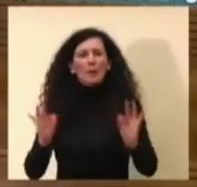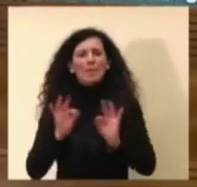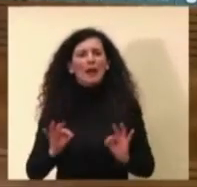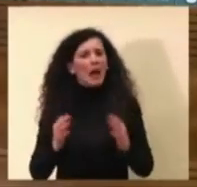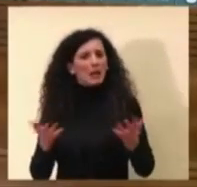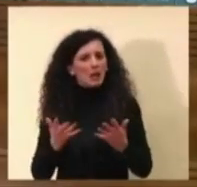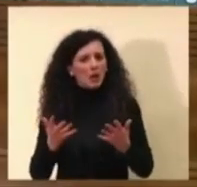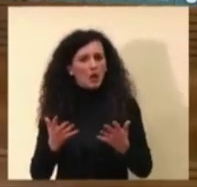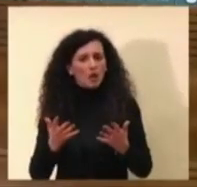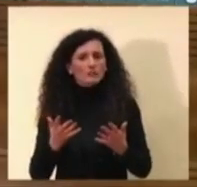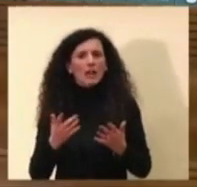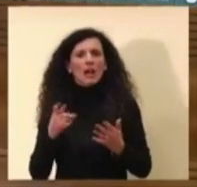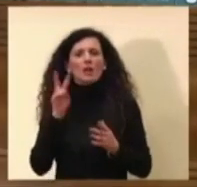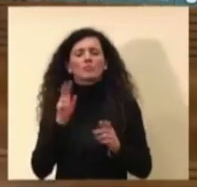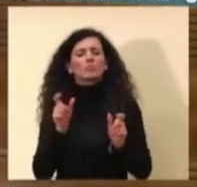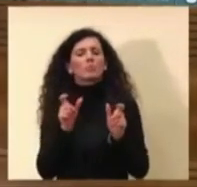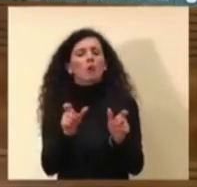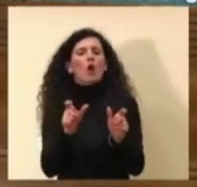contenere la realtà